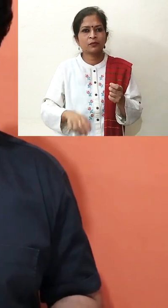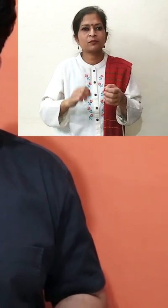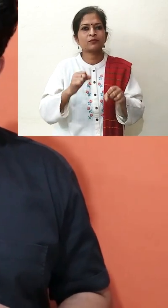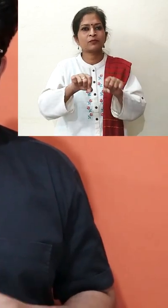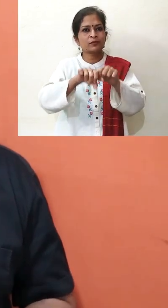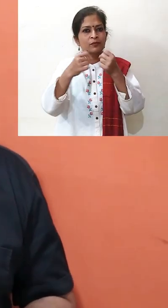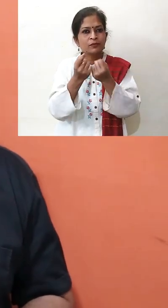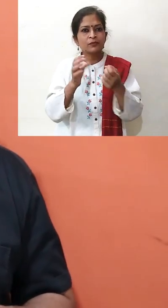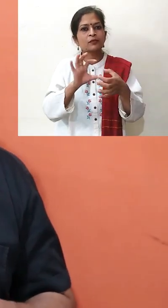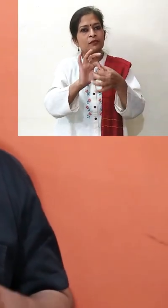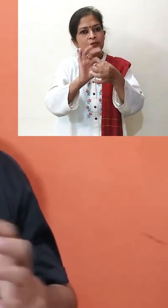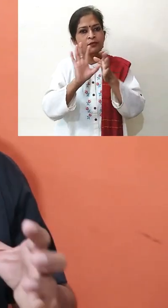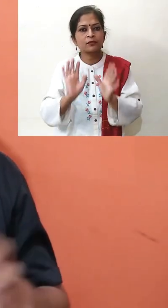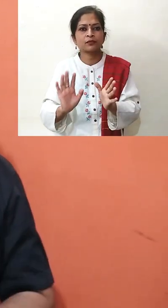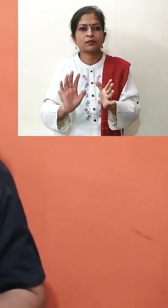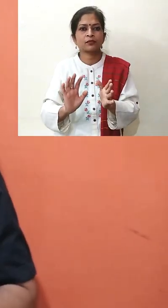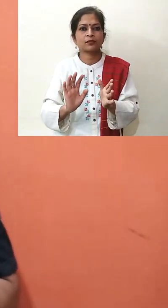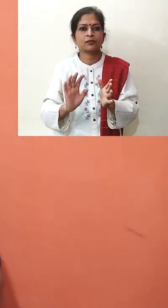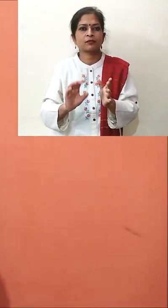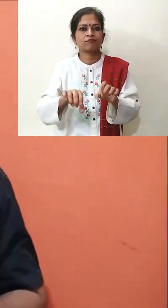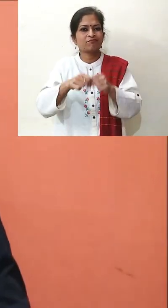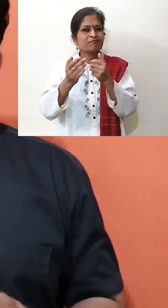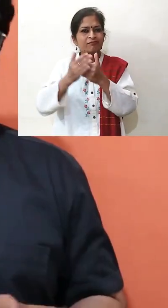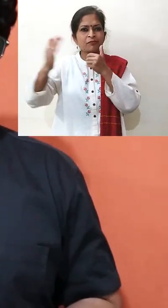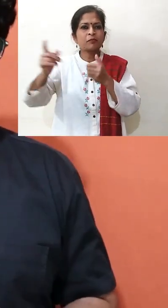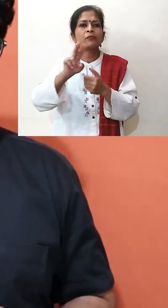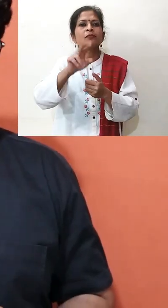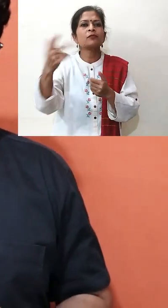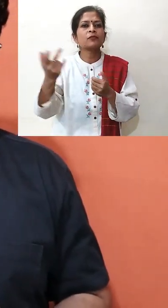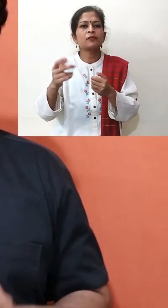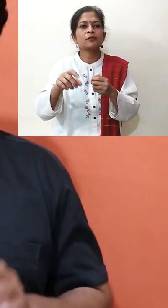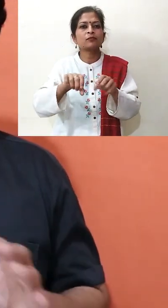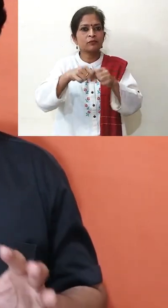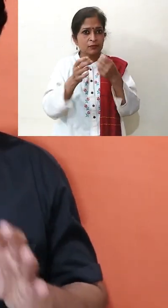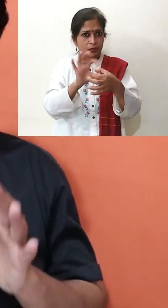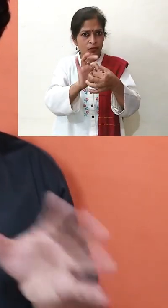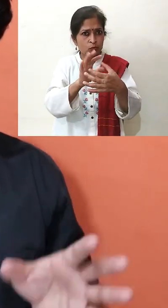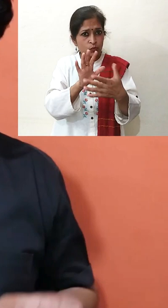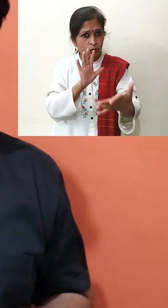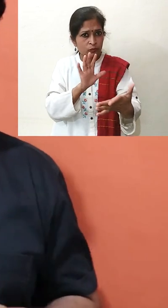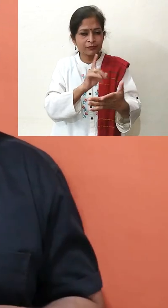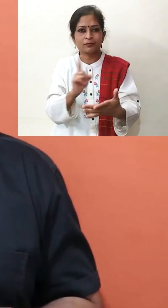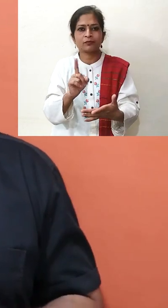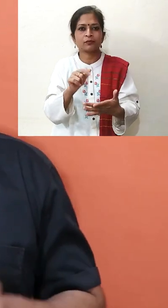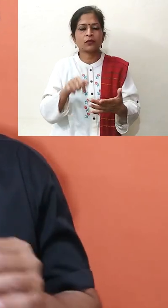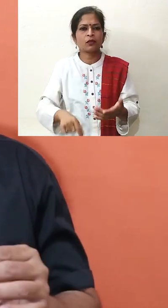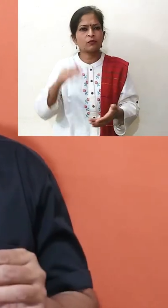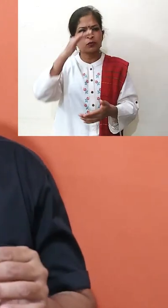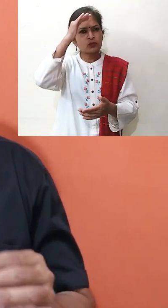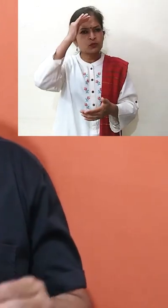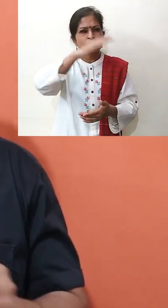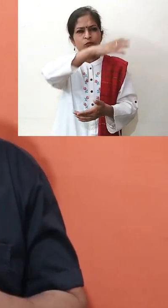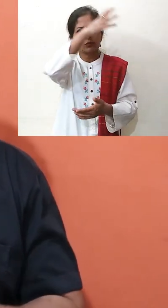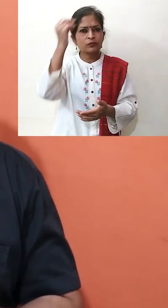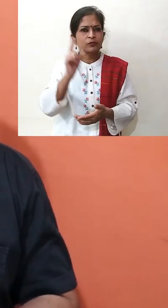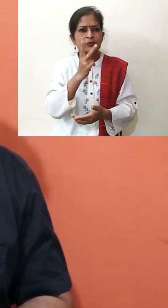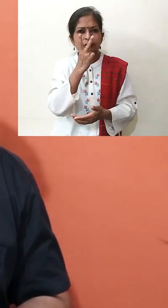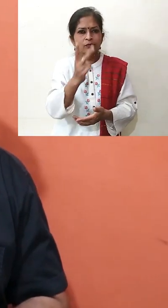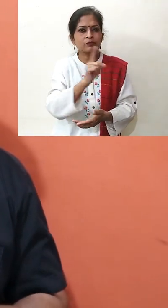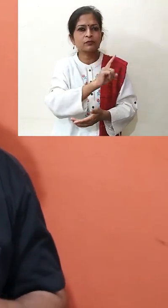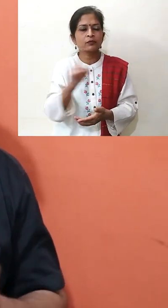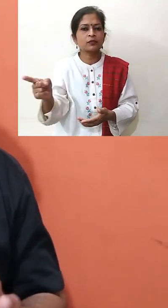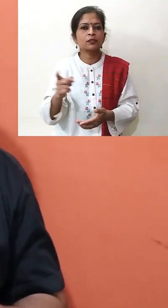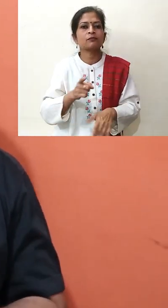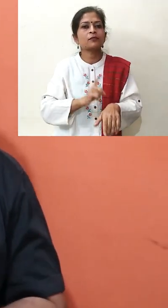आने दें, समय समय आने बाने से जुड़े रहें. समय समय समय न देखें, अपने आपको over burden न करें, समय देखने के लिए कोई एक